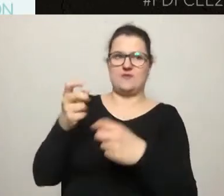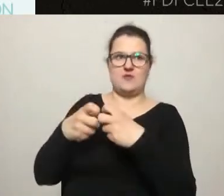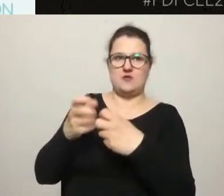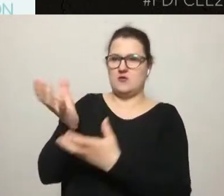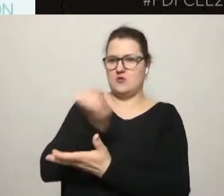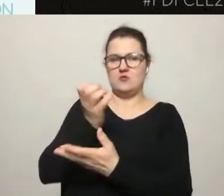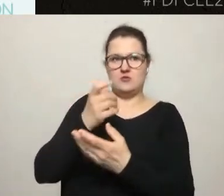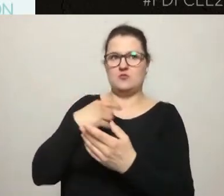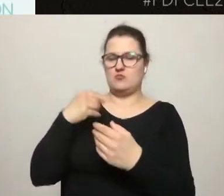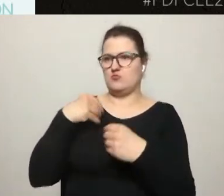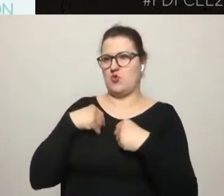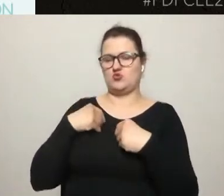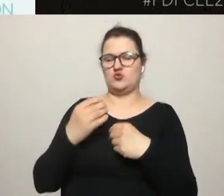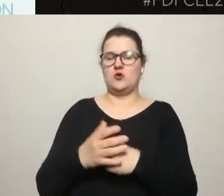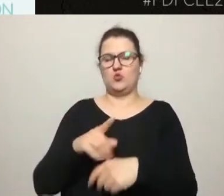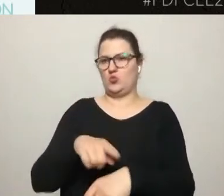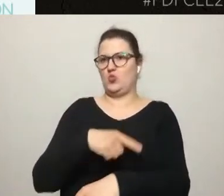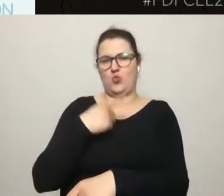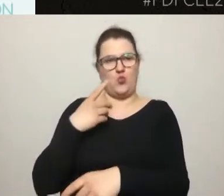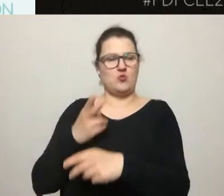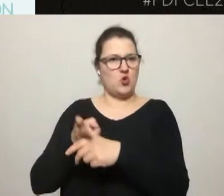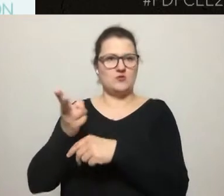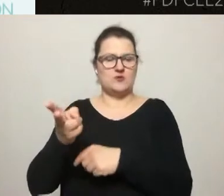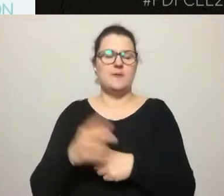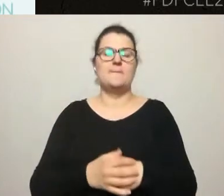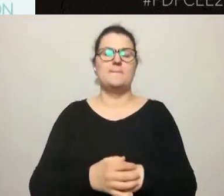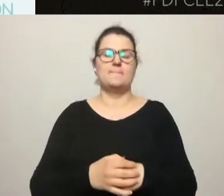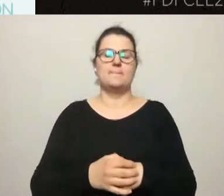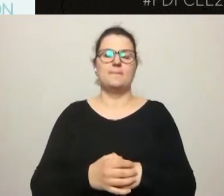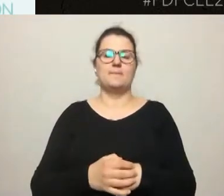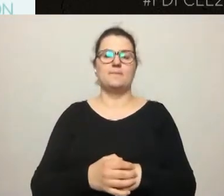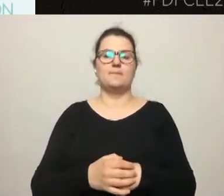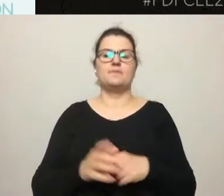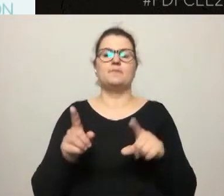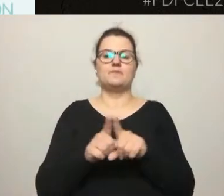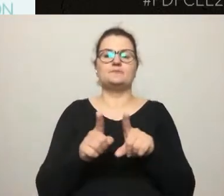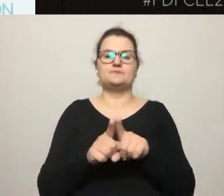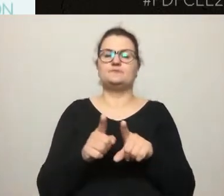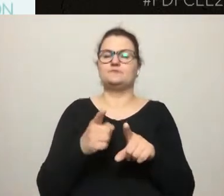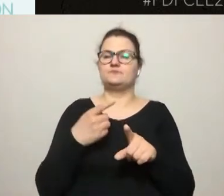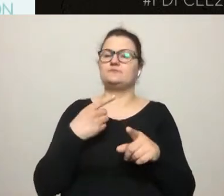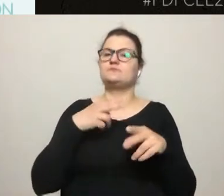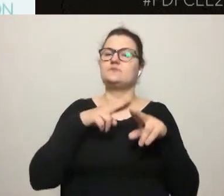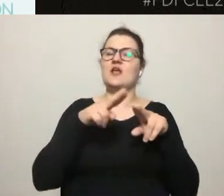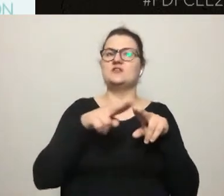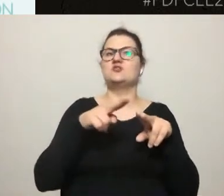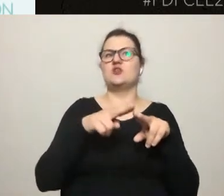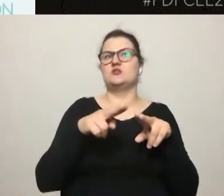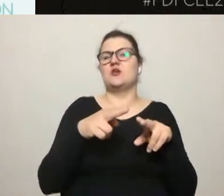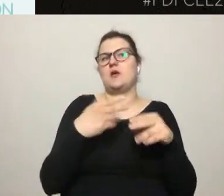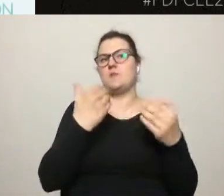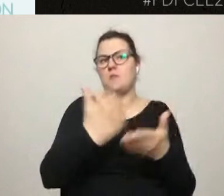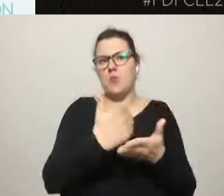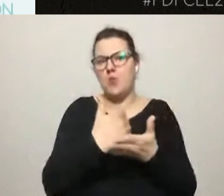uwagę na to, że te narzędzia pozwoliły nie tylko ujawnić, ale również jakoś skwantyfikować konflikty o